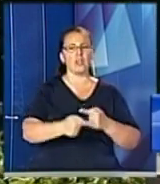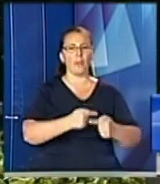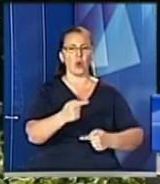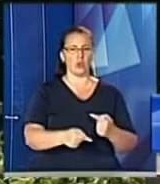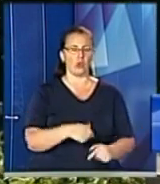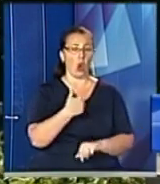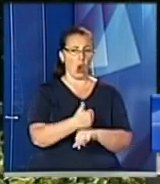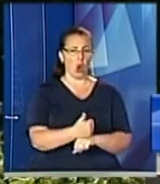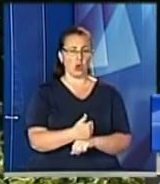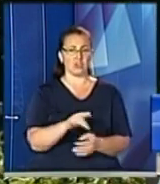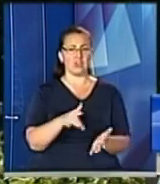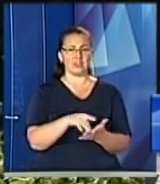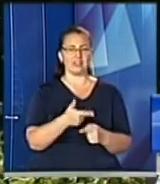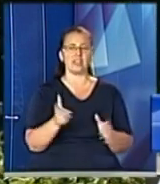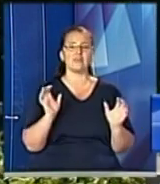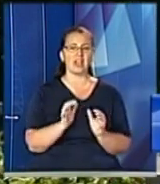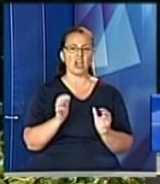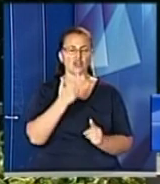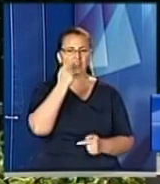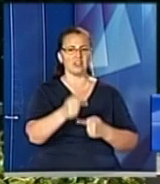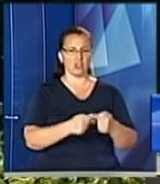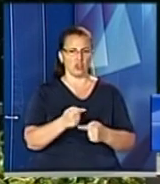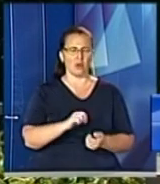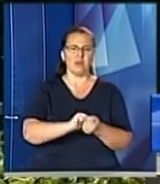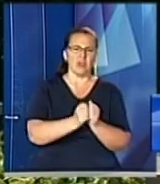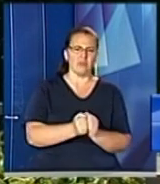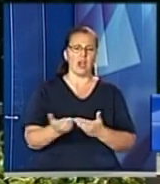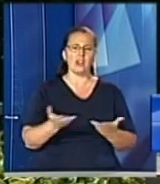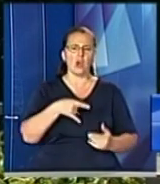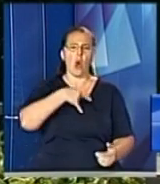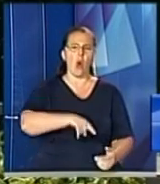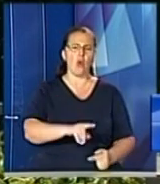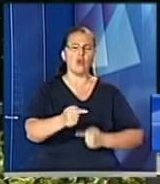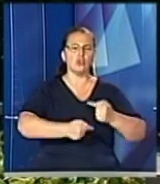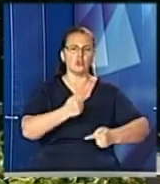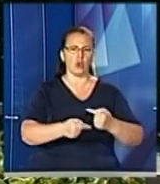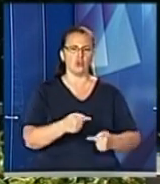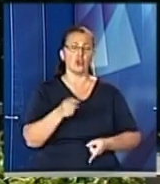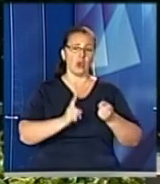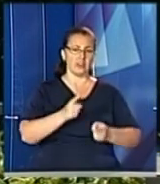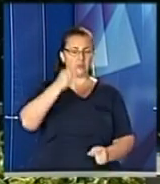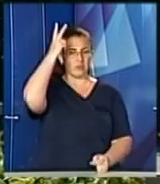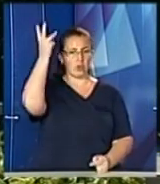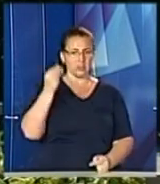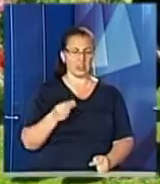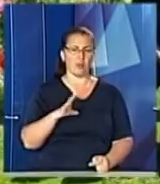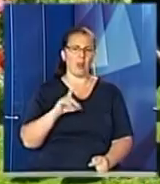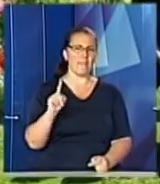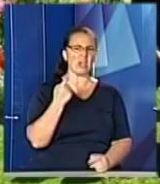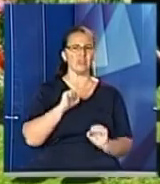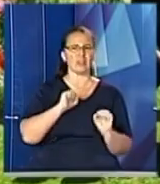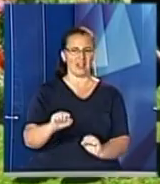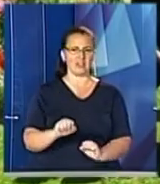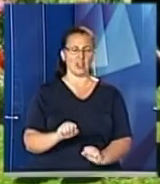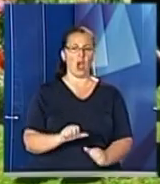– збереження традицій, щоб ми пам'ятали, якого ми роду, що насправді козацтво були отими першими захисниками. Окрім